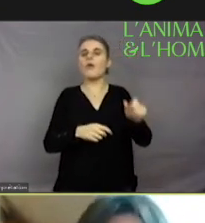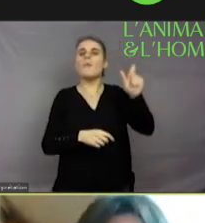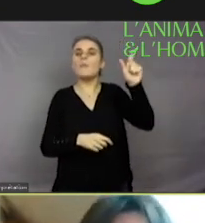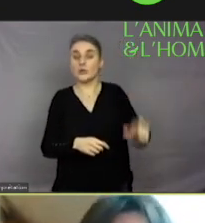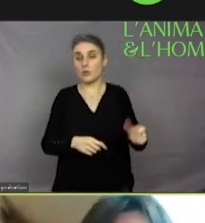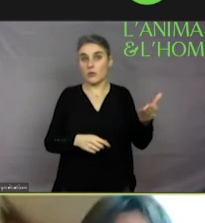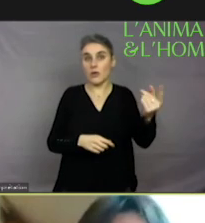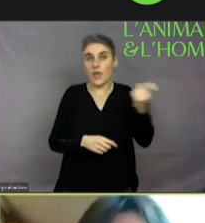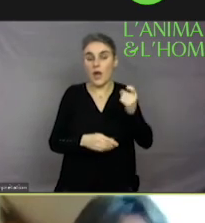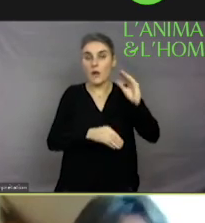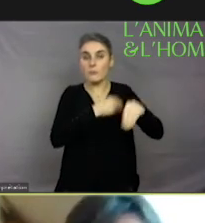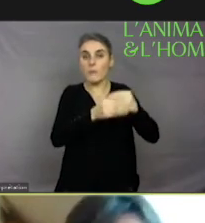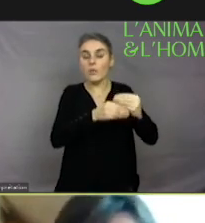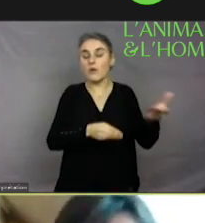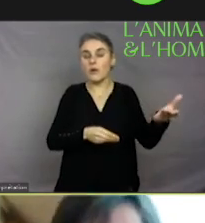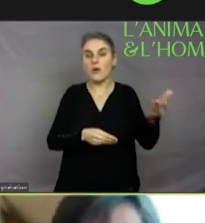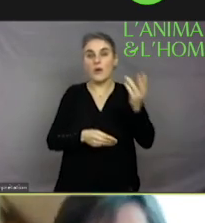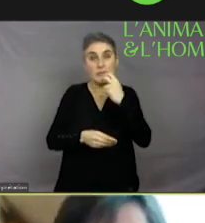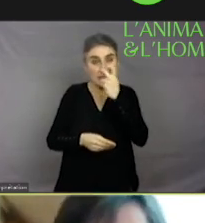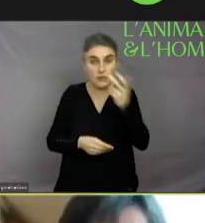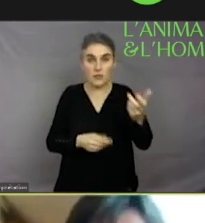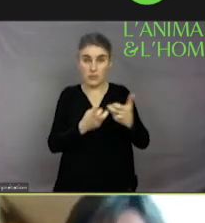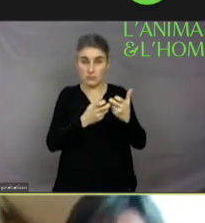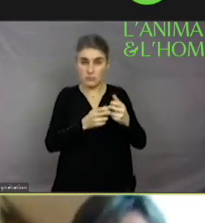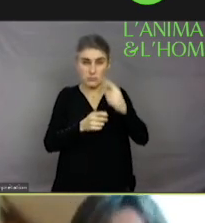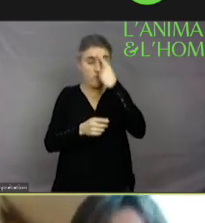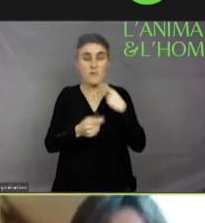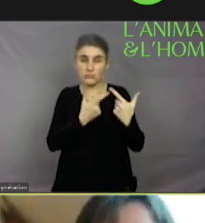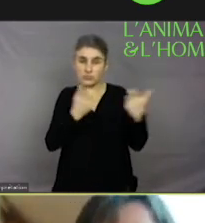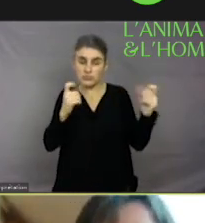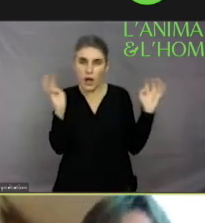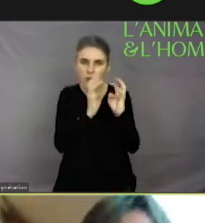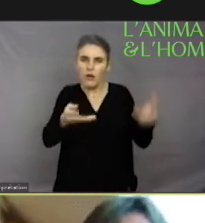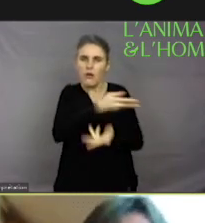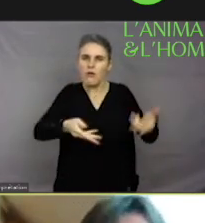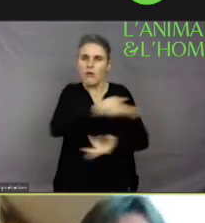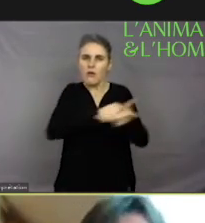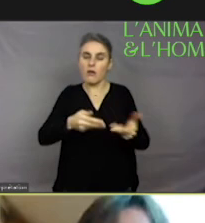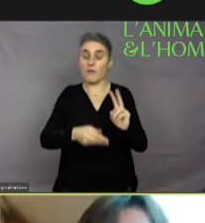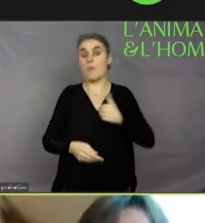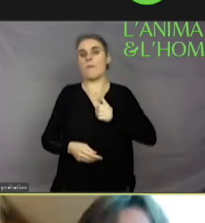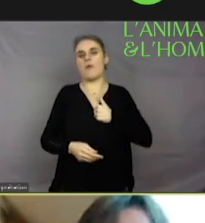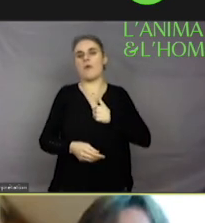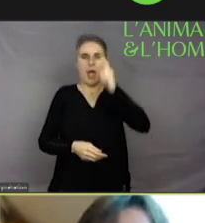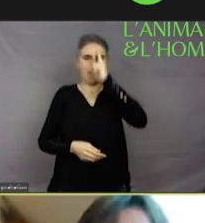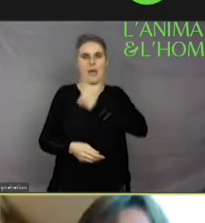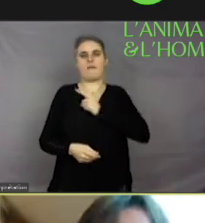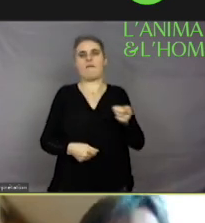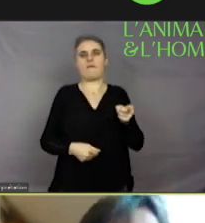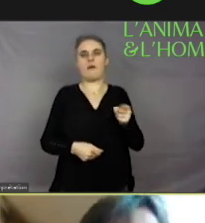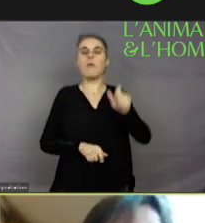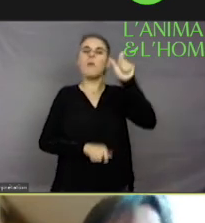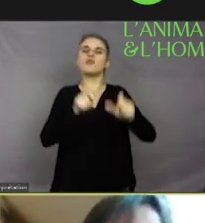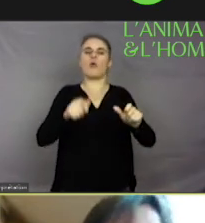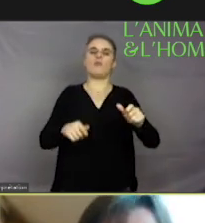-Joseph Bouglion qui est un représentant du cirque, donc vous voyez, dans le comité d'honneur, j'ai mis un point d'orgueil à ne pas intégrer